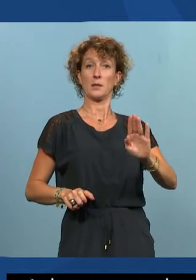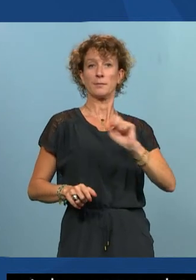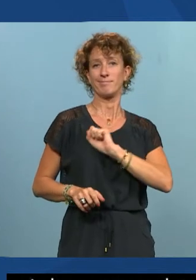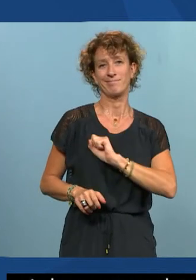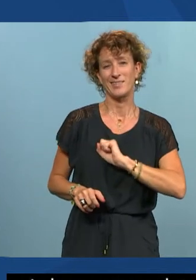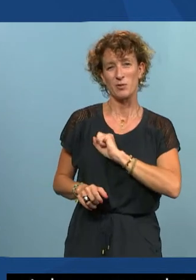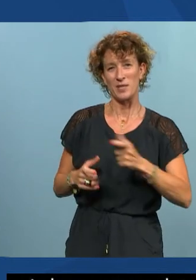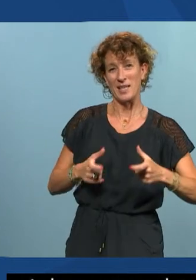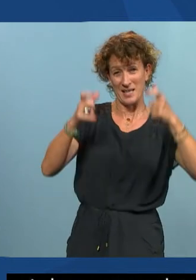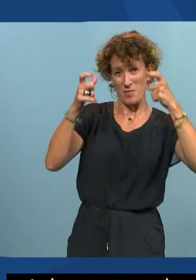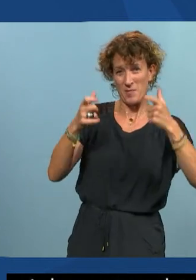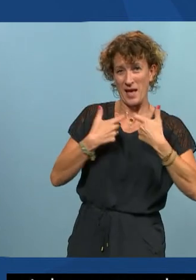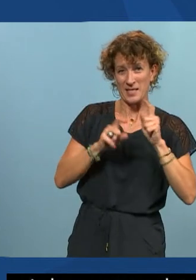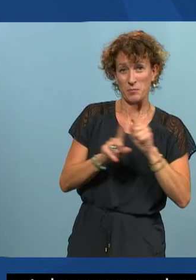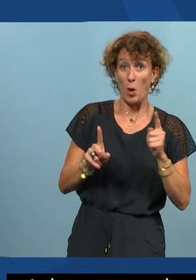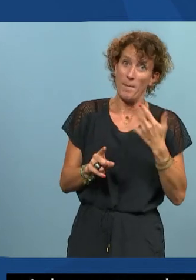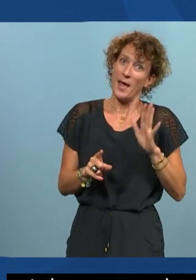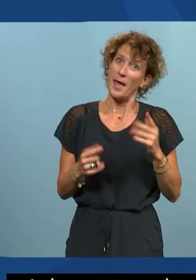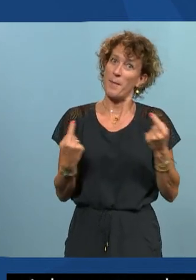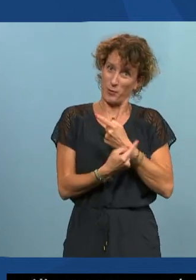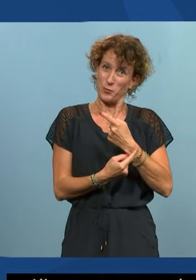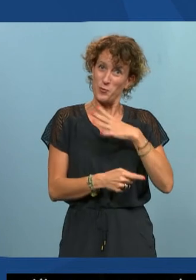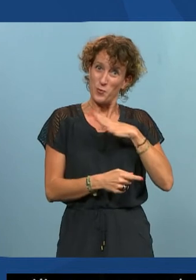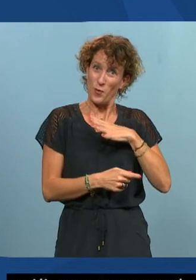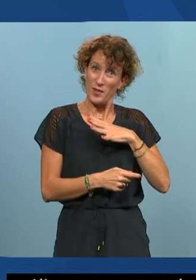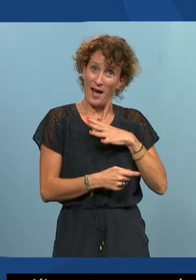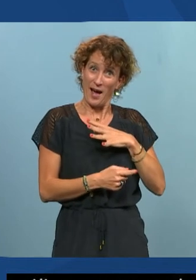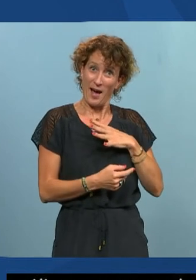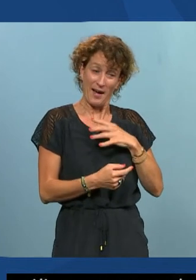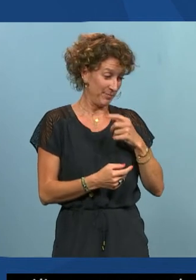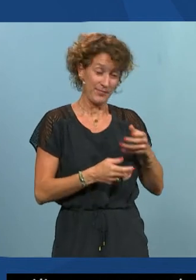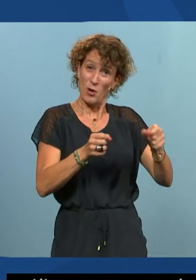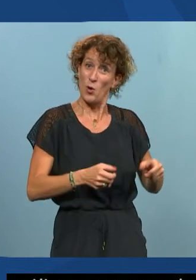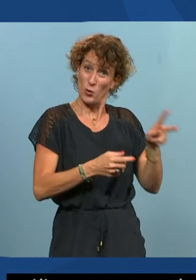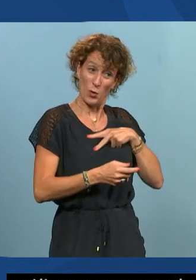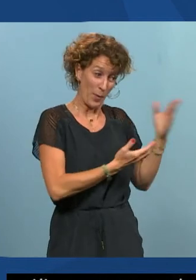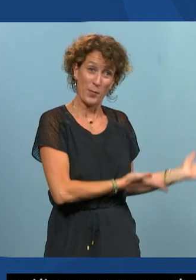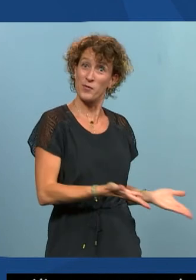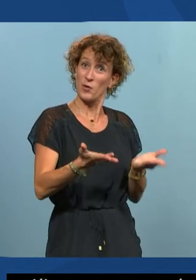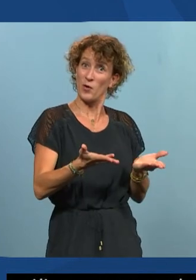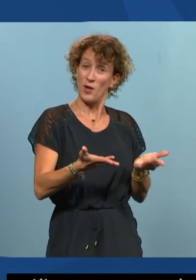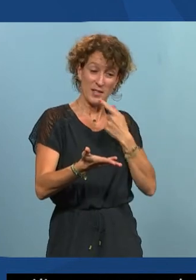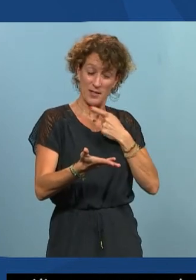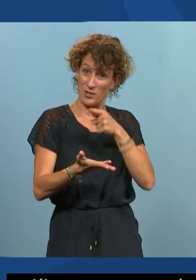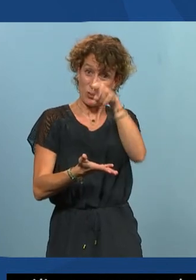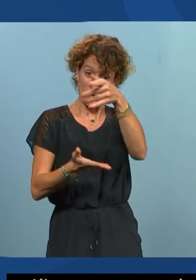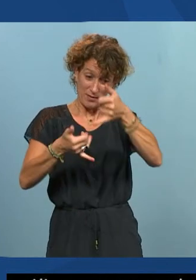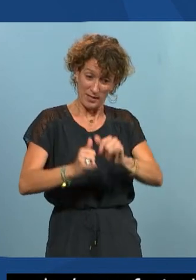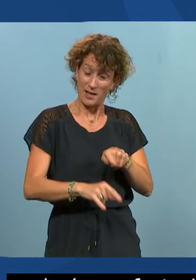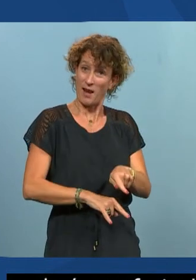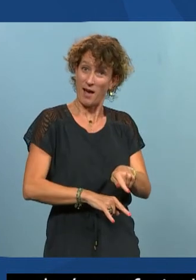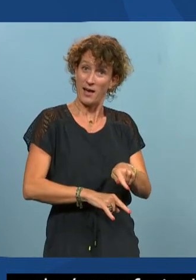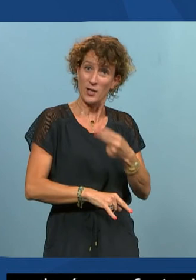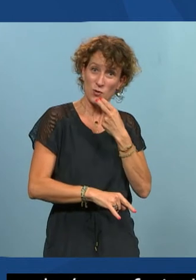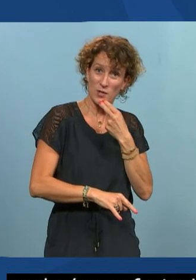mais par contre on a nos propres fauteuils roulants et donc tu peux descendre de ton fauteuil donc tu t'installes dans le fauteuil roulant et tu vas l